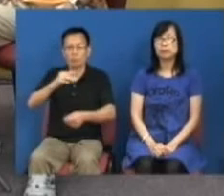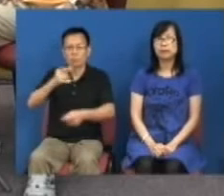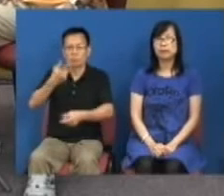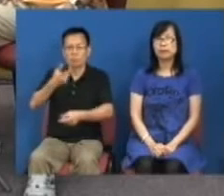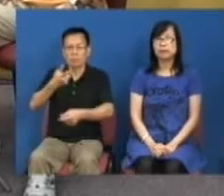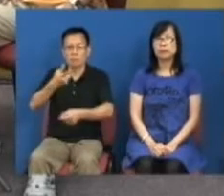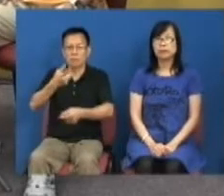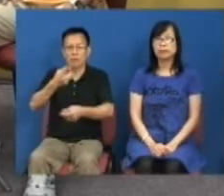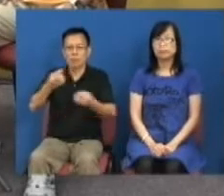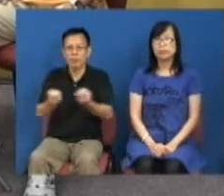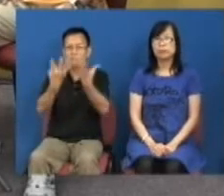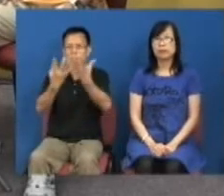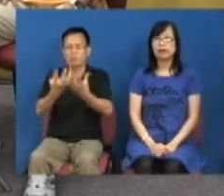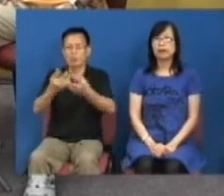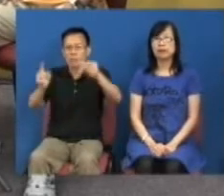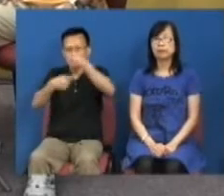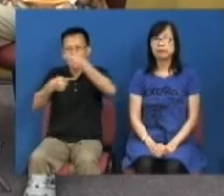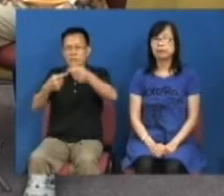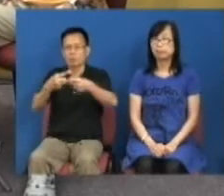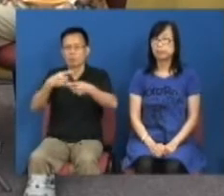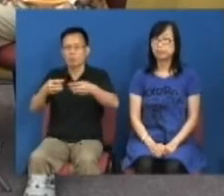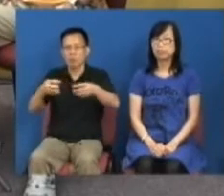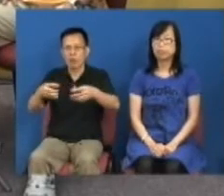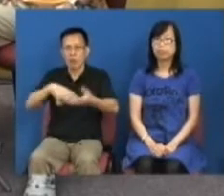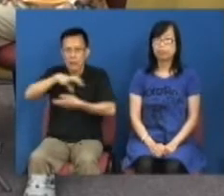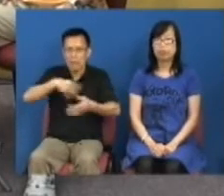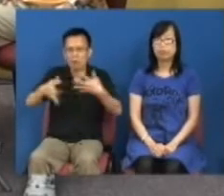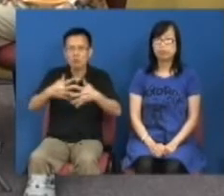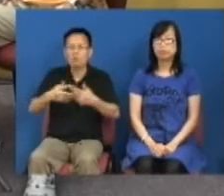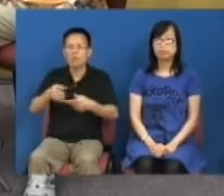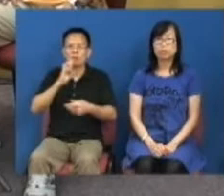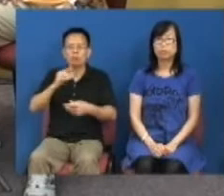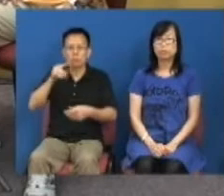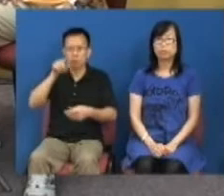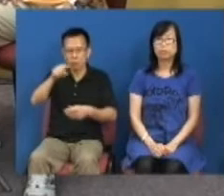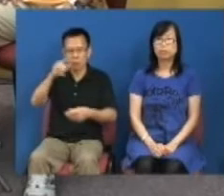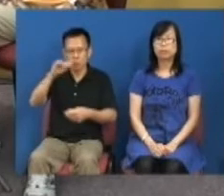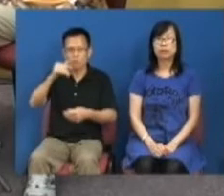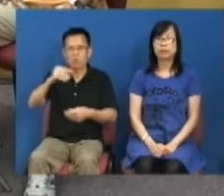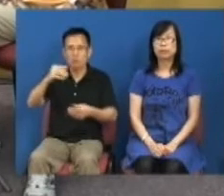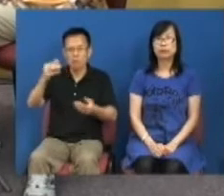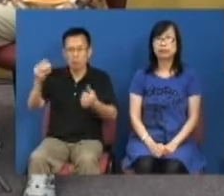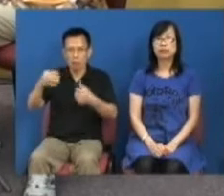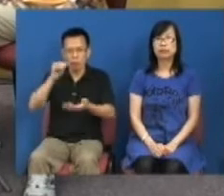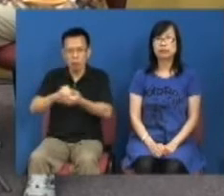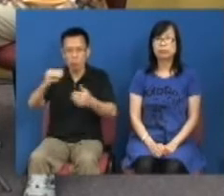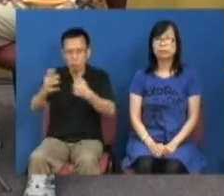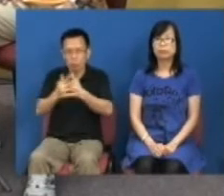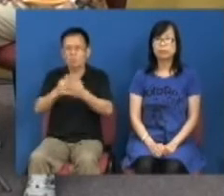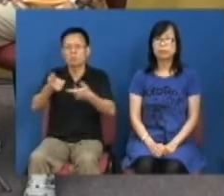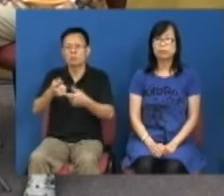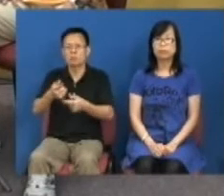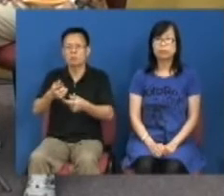7月1日可能有人在玩是因为他能够确保的时候根本我们这个社会是一个